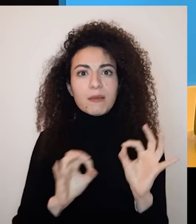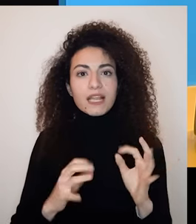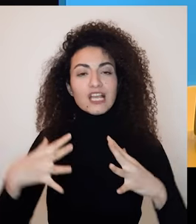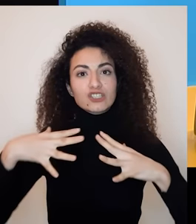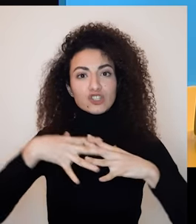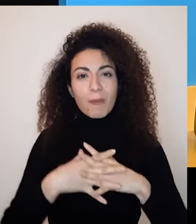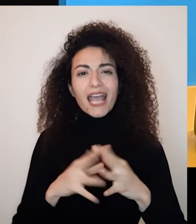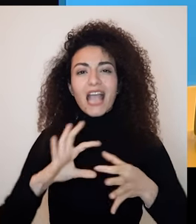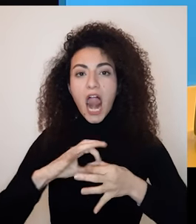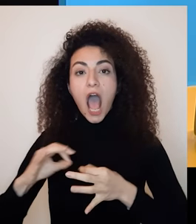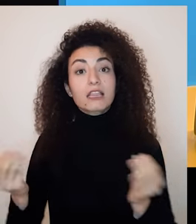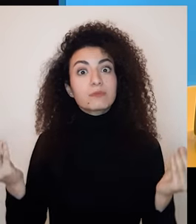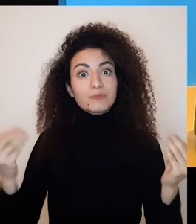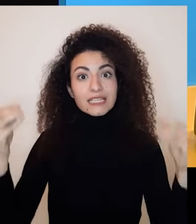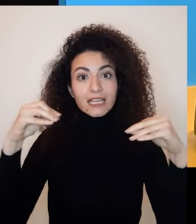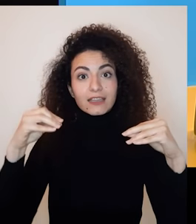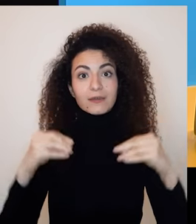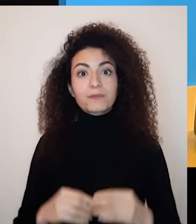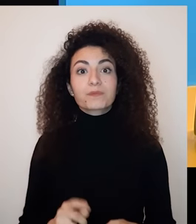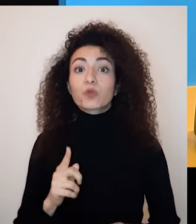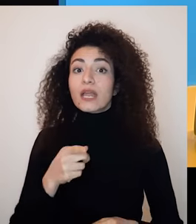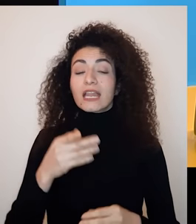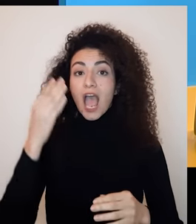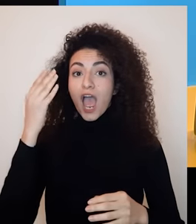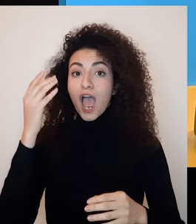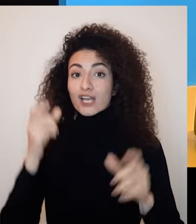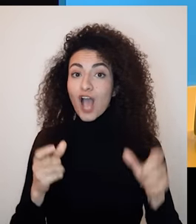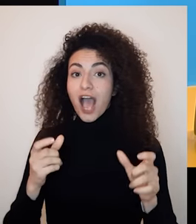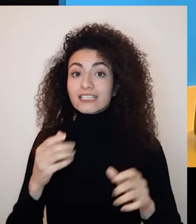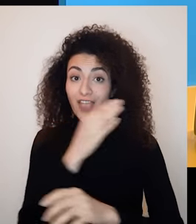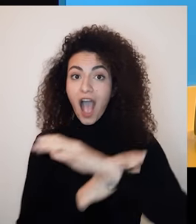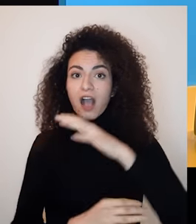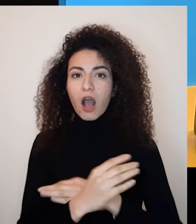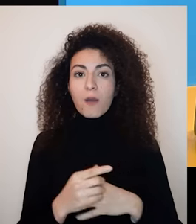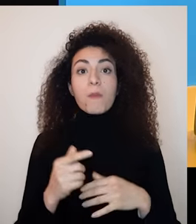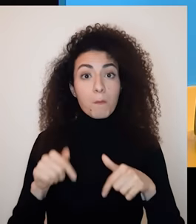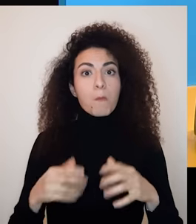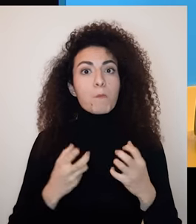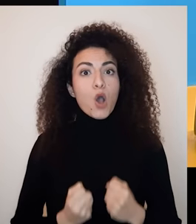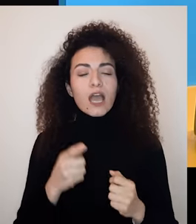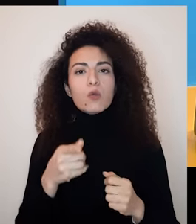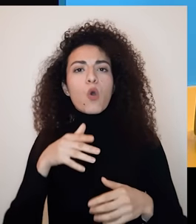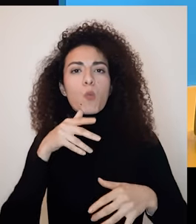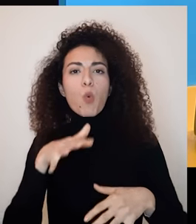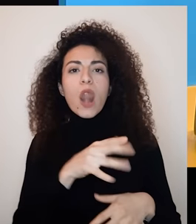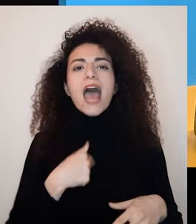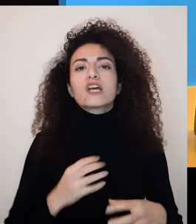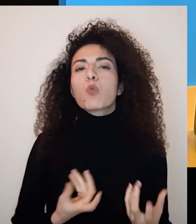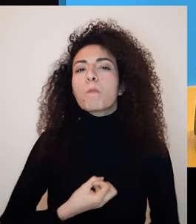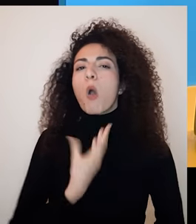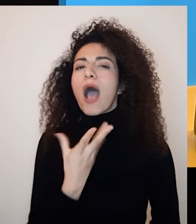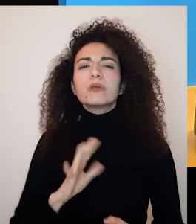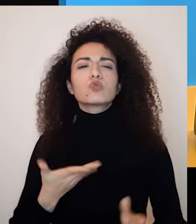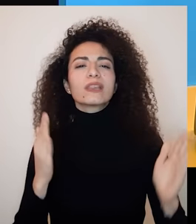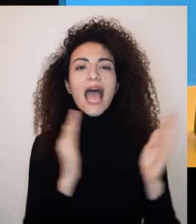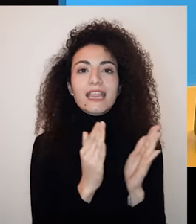ممكن تكون مصدر لإغناء شبكاتنا العلائقية كما ممكن أيضاً تكون لأنك أشخاص ضوي إعاقة ما كان نشارك فيه تحدياتنا،